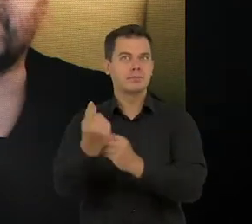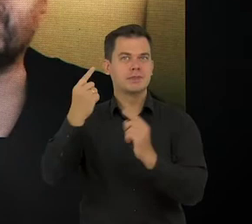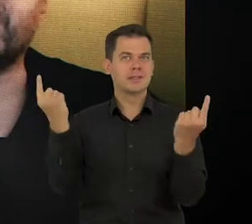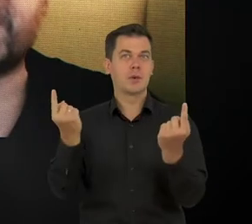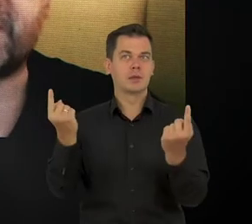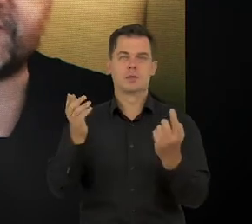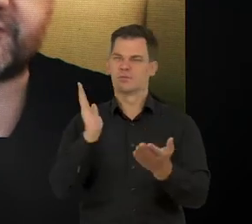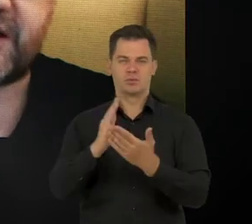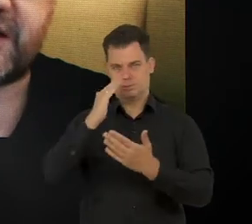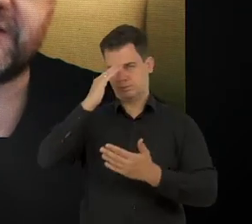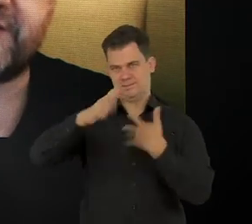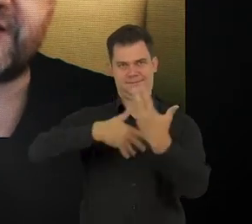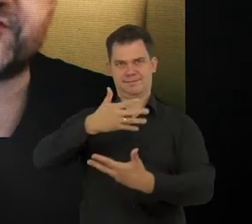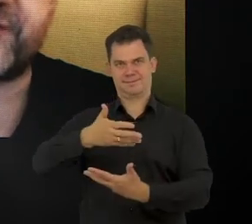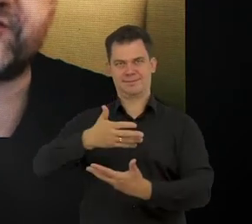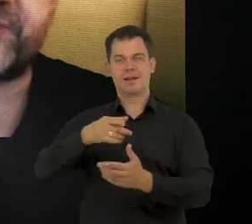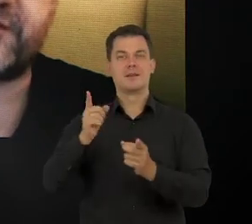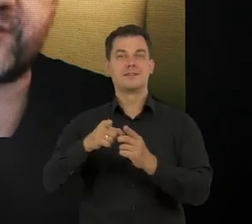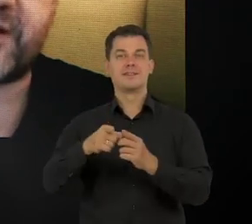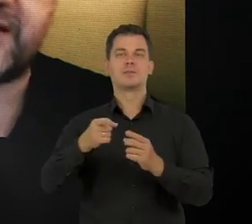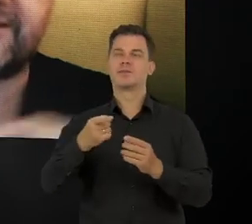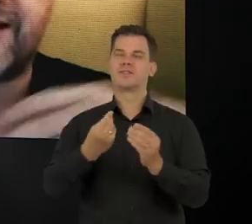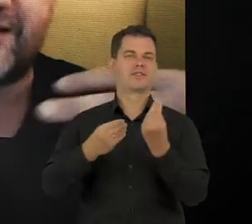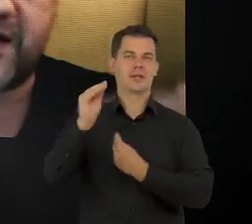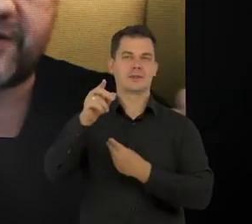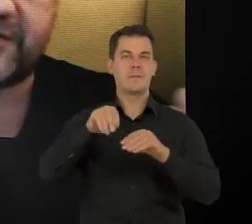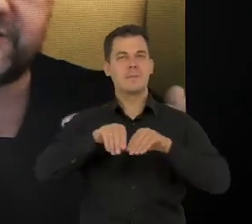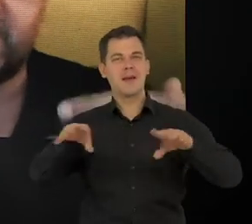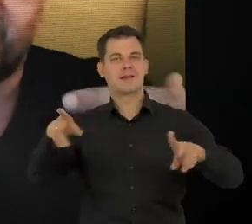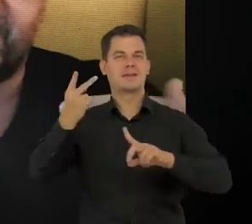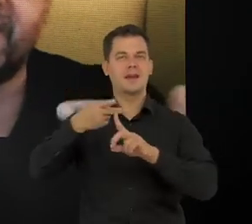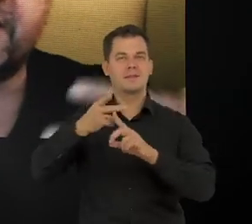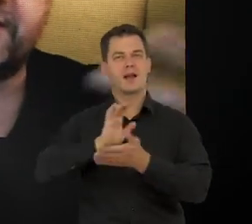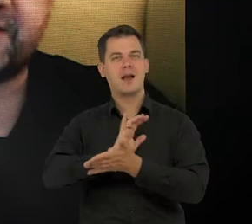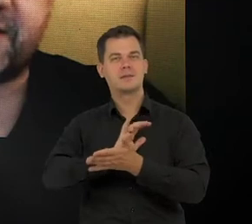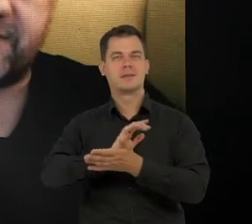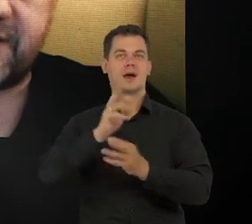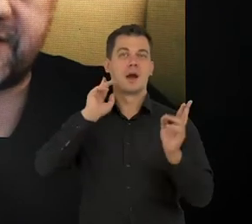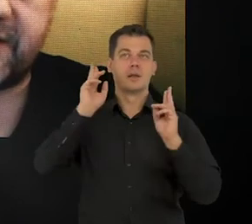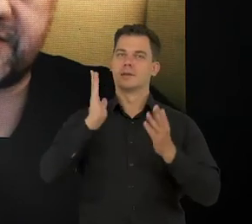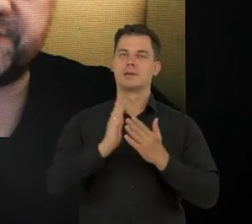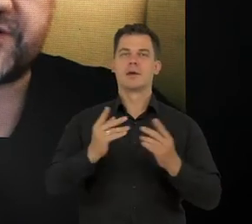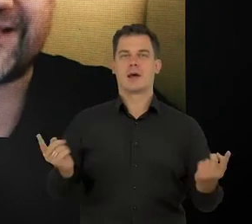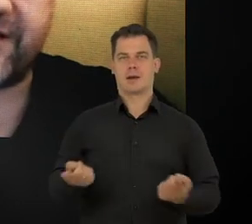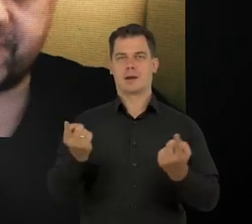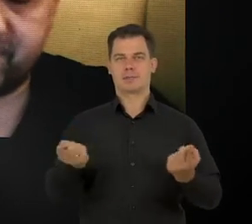W związku z tym, że większość mediów pracuje na reklamach, czyli oni tak naprawdę